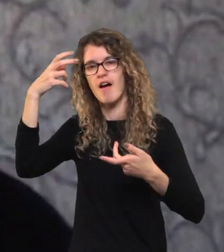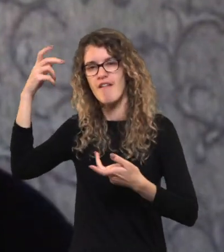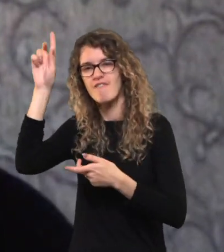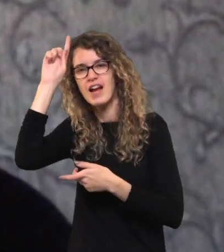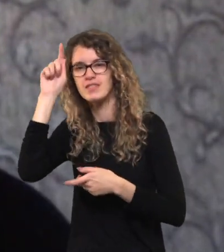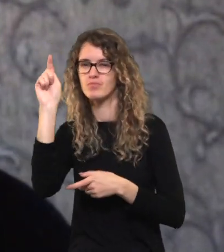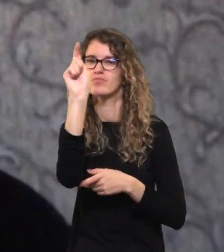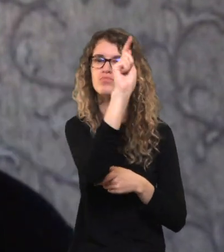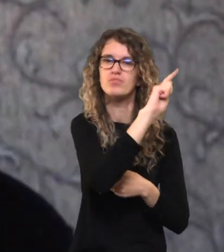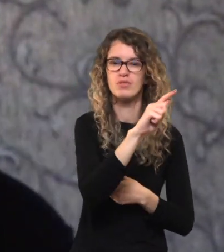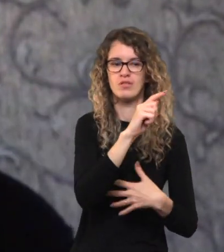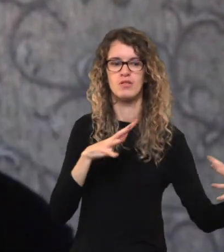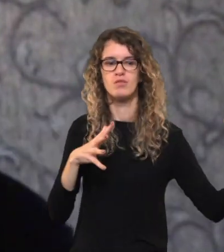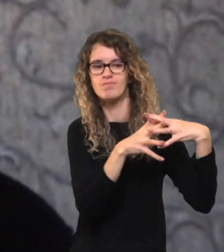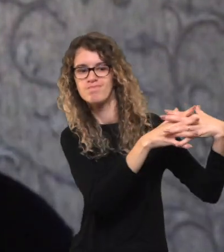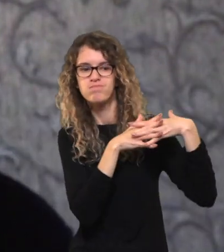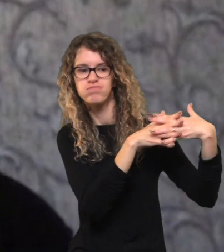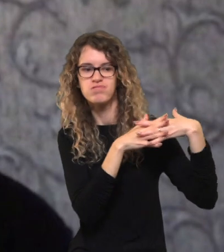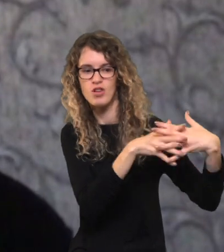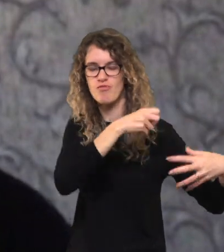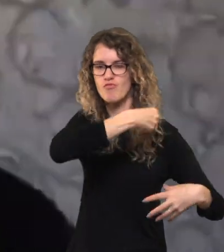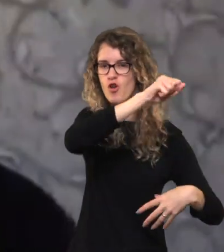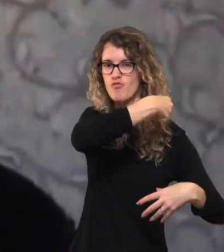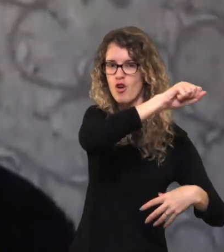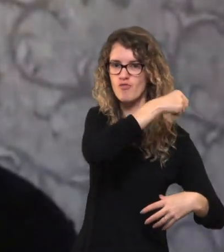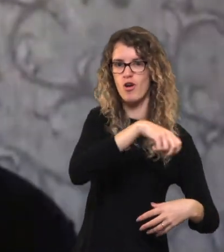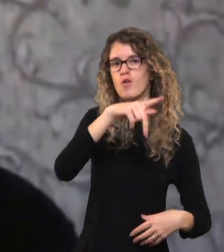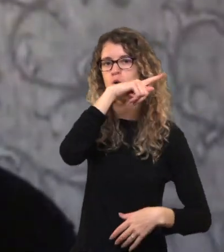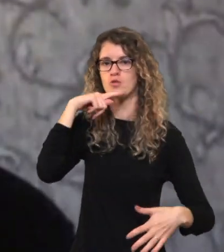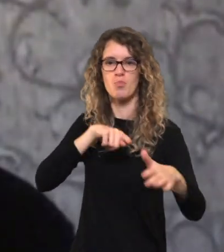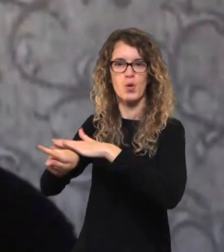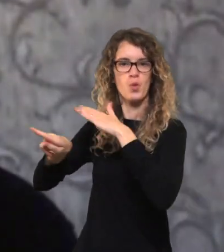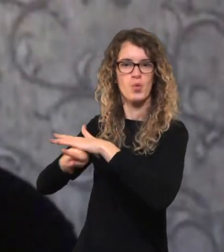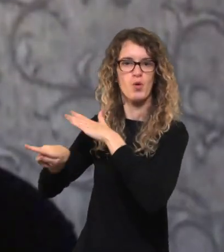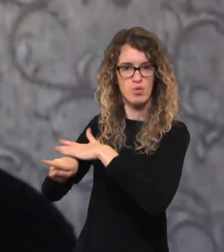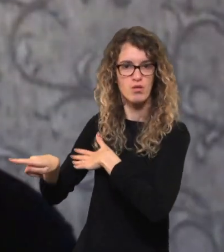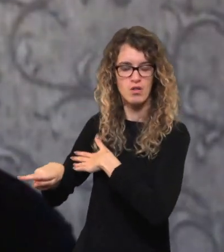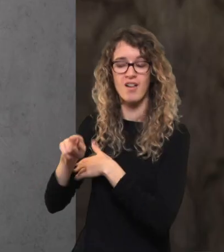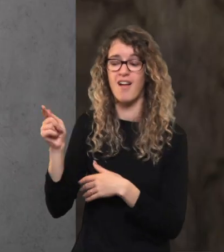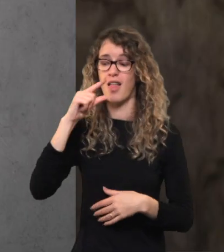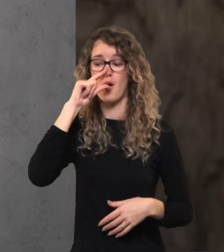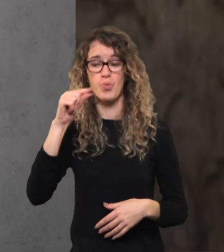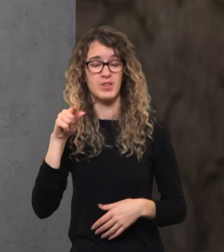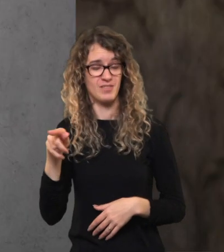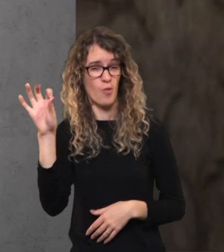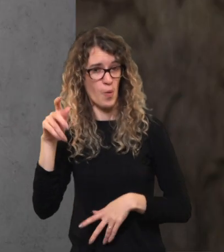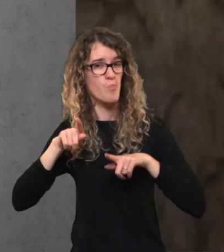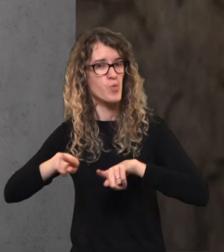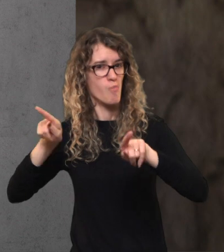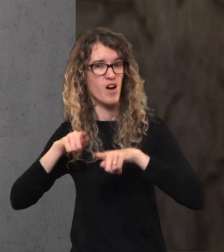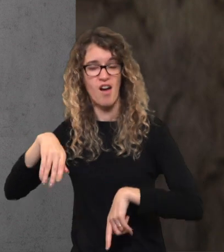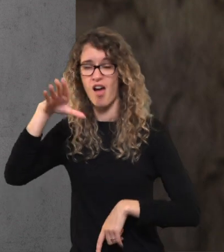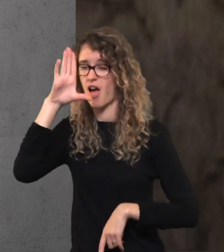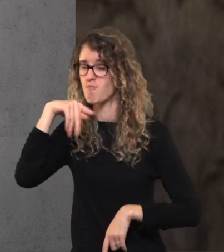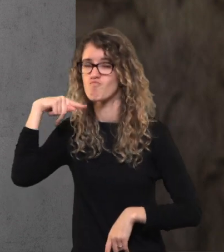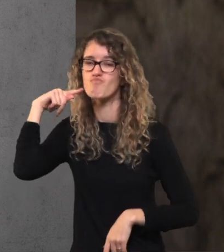Ukraina laimi prie Rusijos armijas ir veršia jūs bėgti. Tai, kas liečia propagandą, tai Putinas moka naudotis propagandą labai